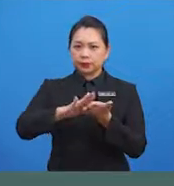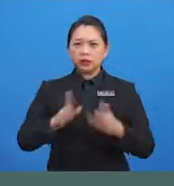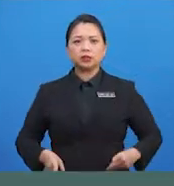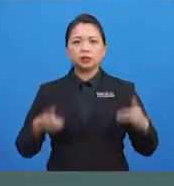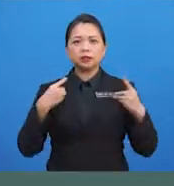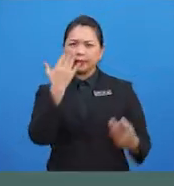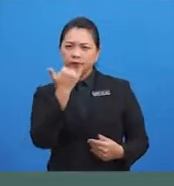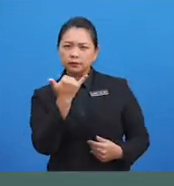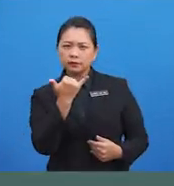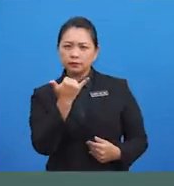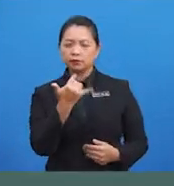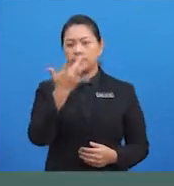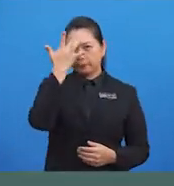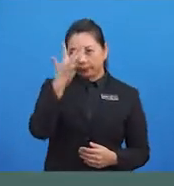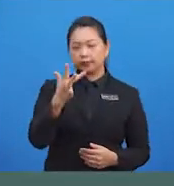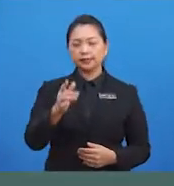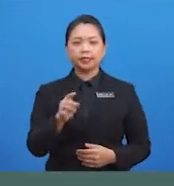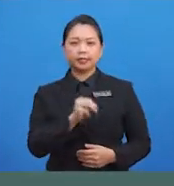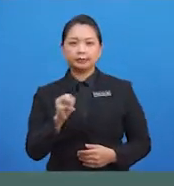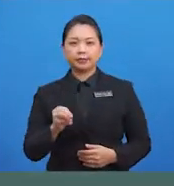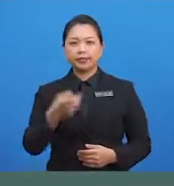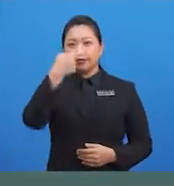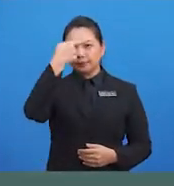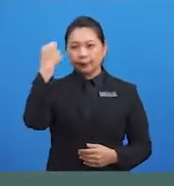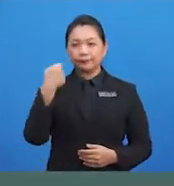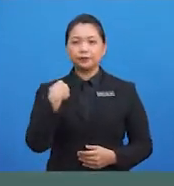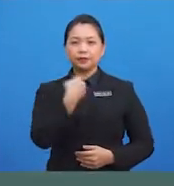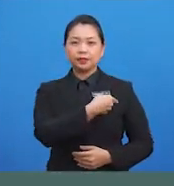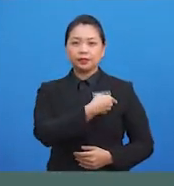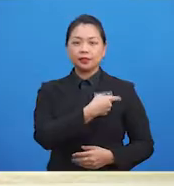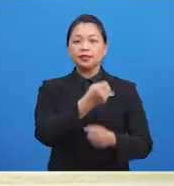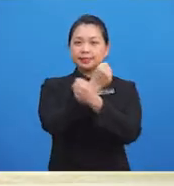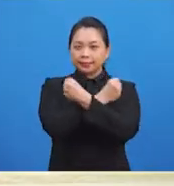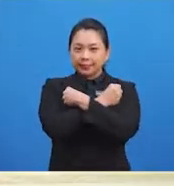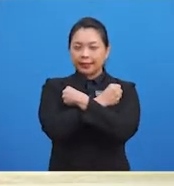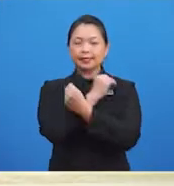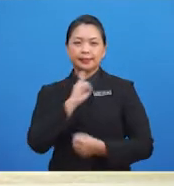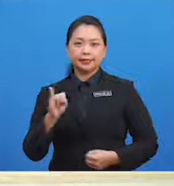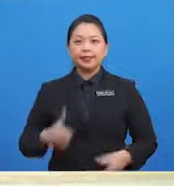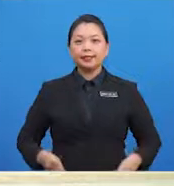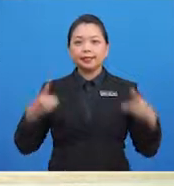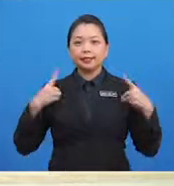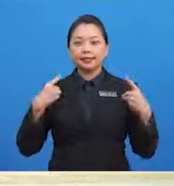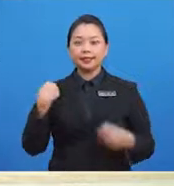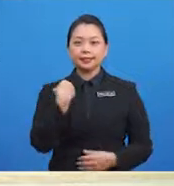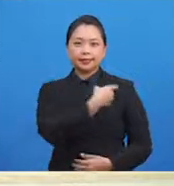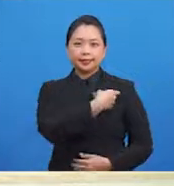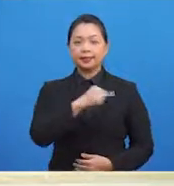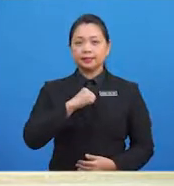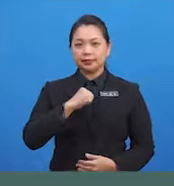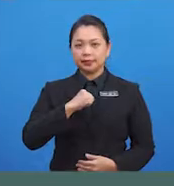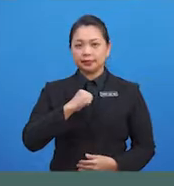sendiri Maka tajuk pembelajaran hari ini adalah Sayangi diri sendiri